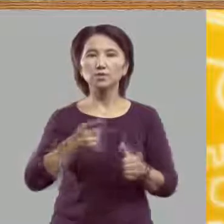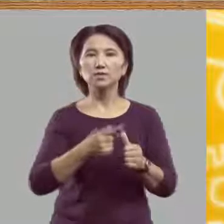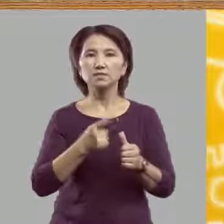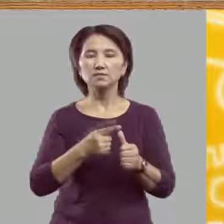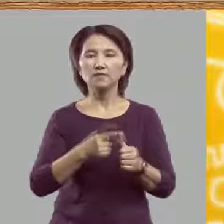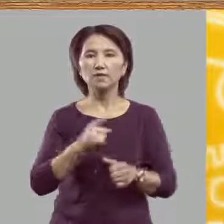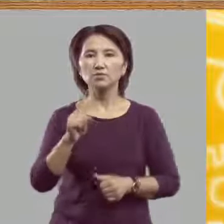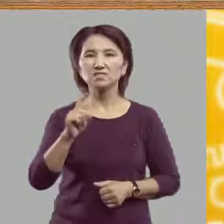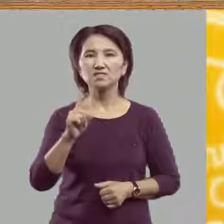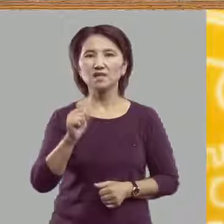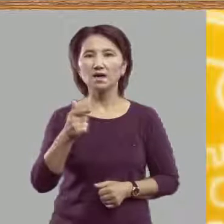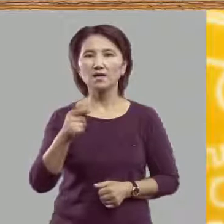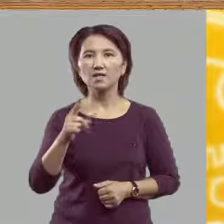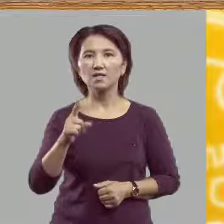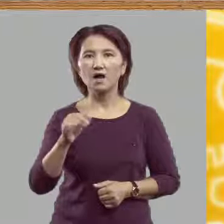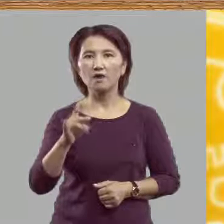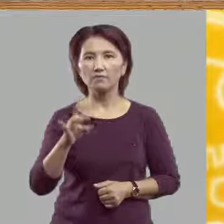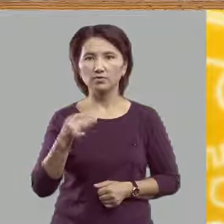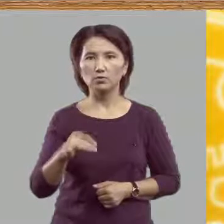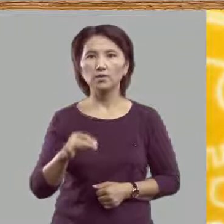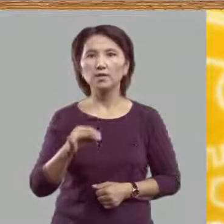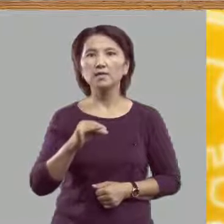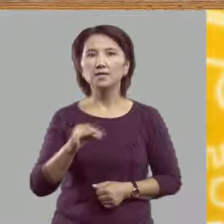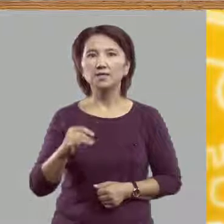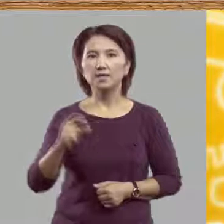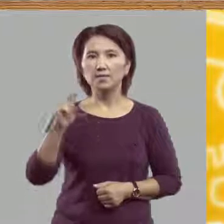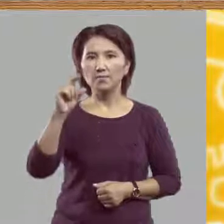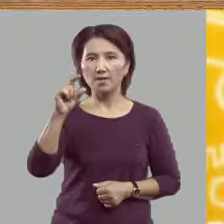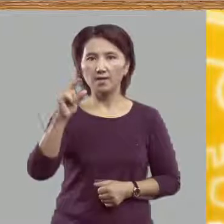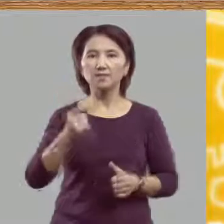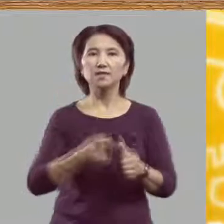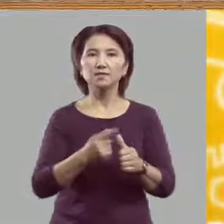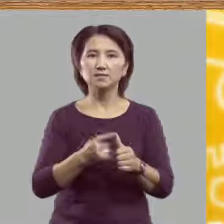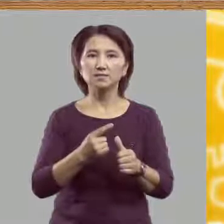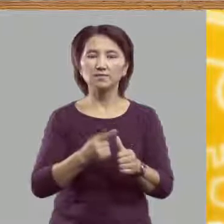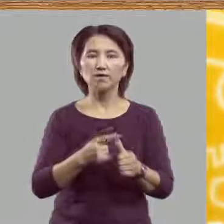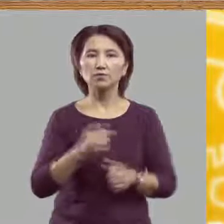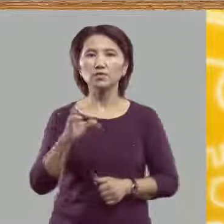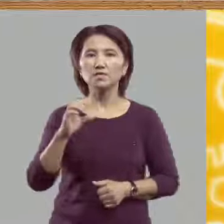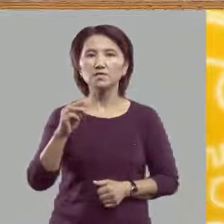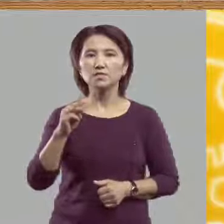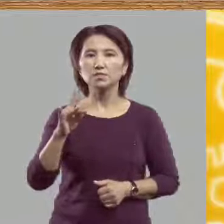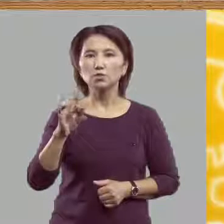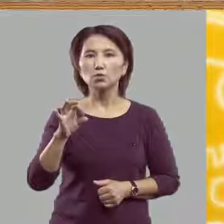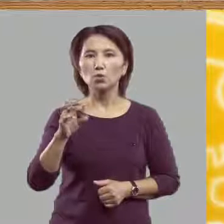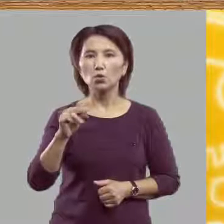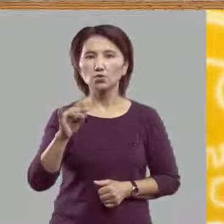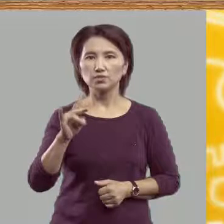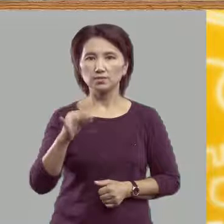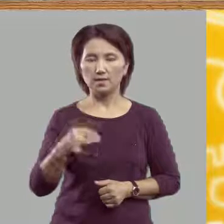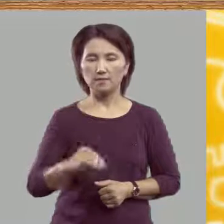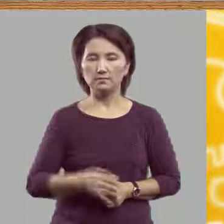заглавной. И маленькой. Её называют строчной.